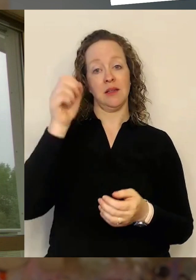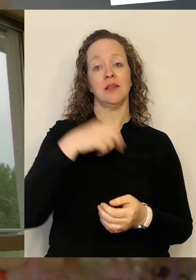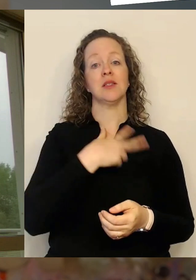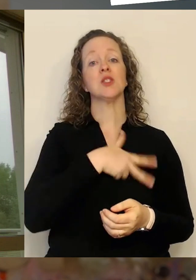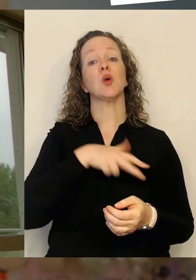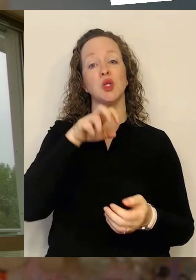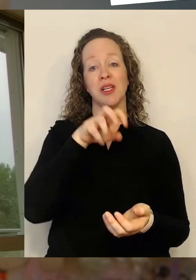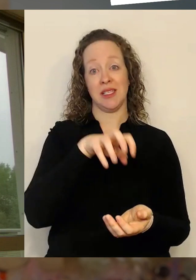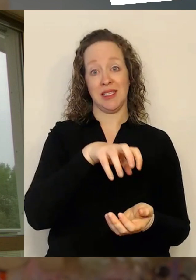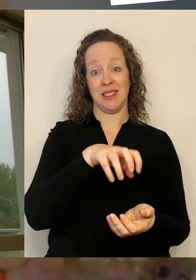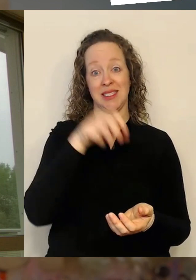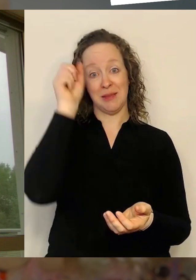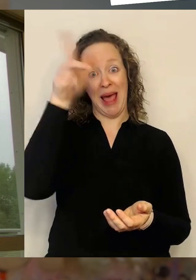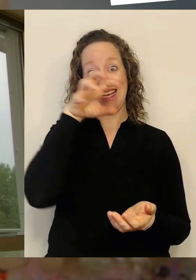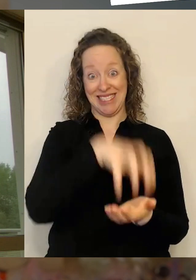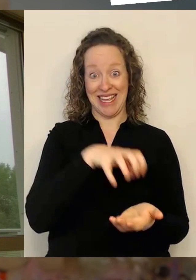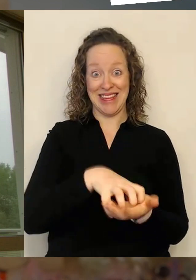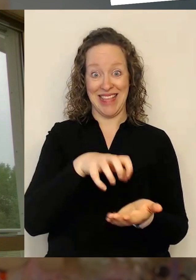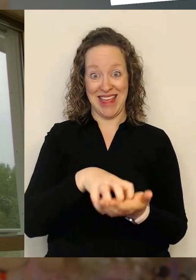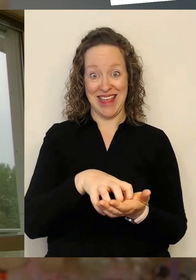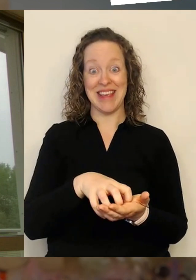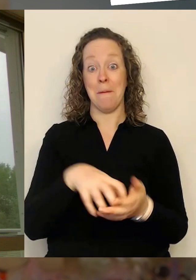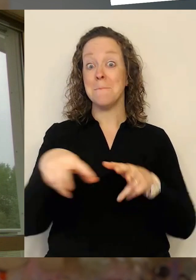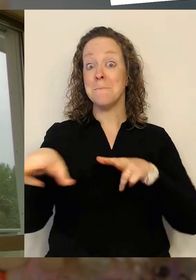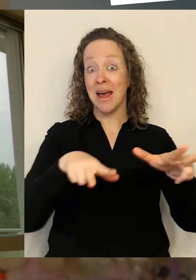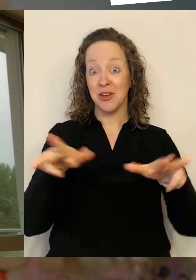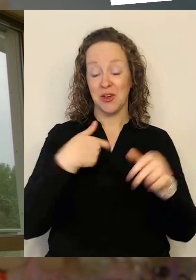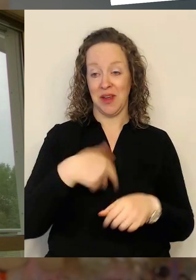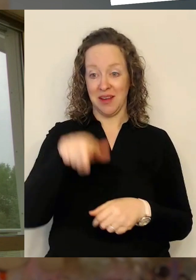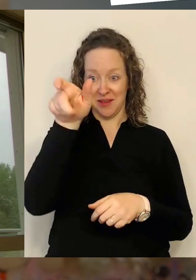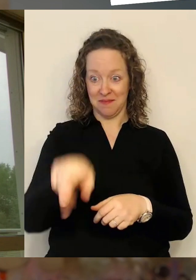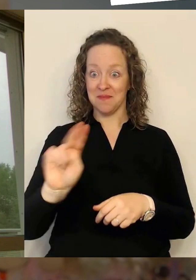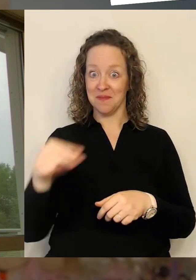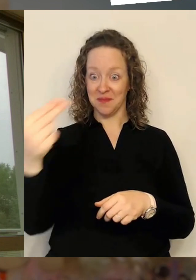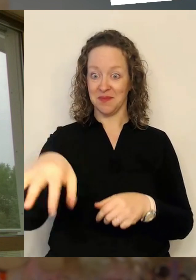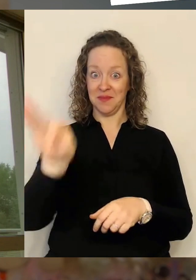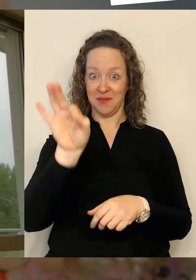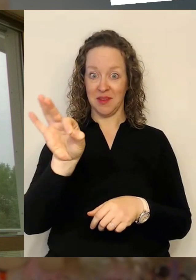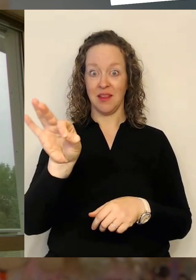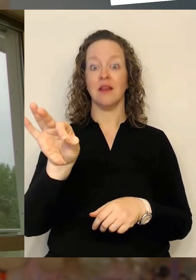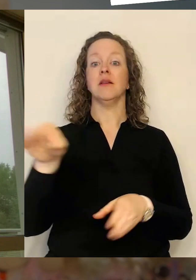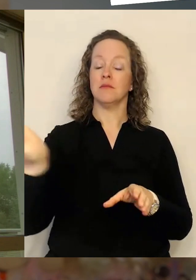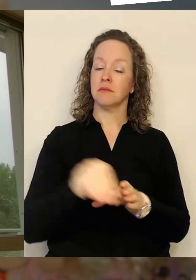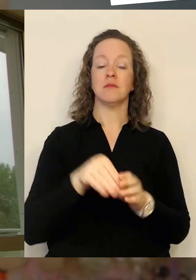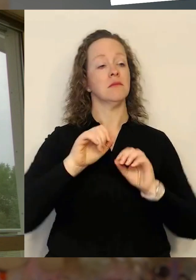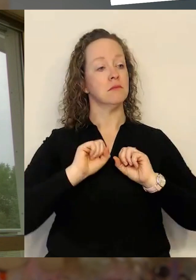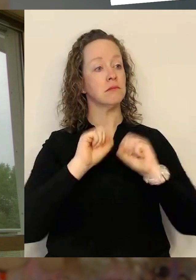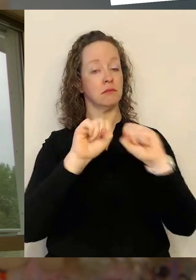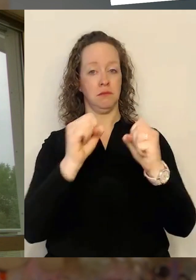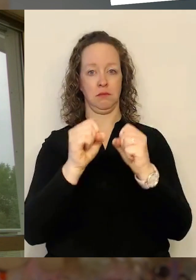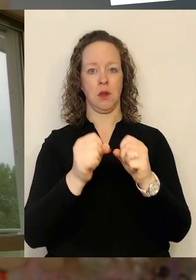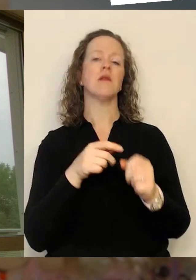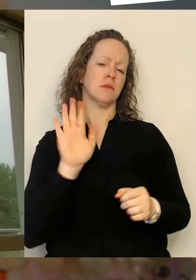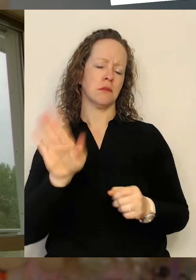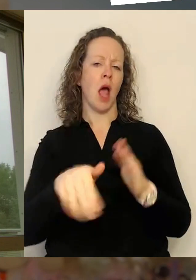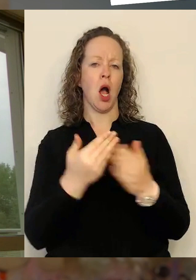Smart City Managerin entsprechend auch etabliert, ganz gezielt hier Projekte steuert,